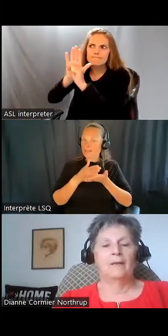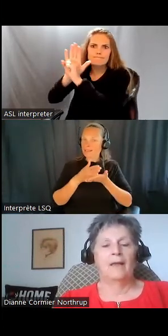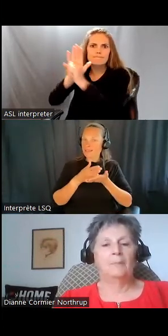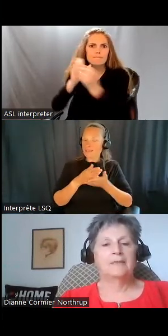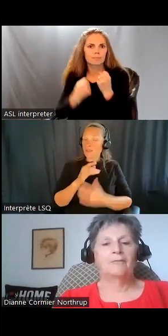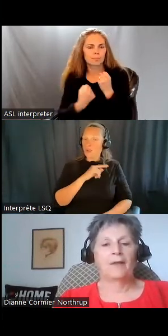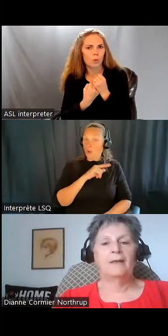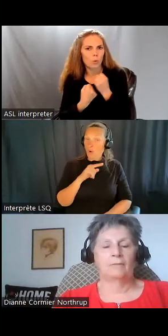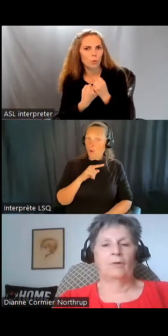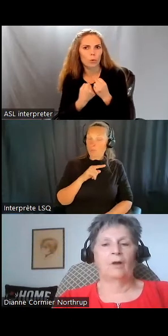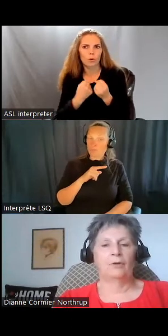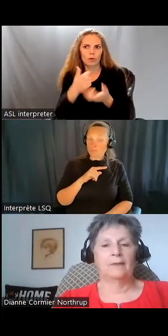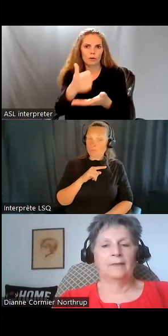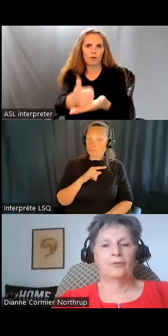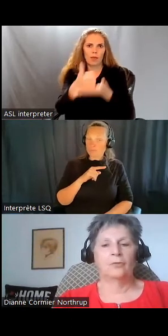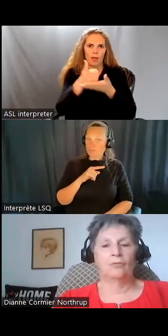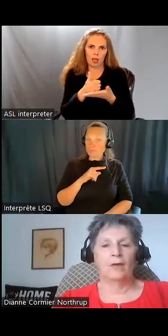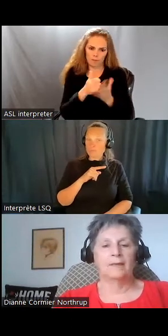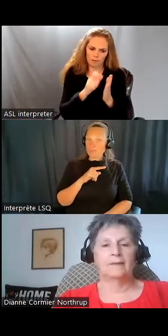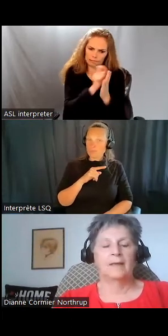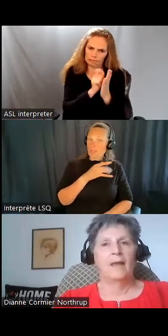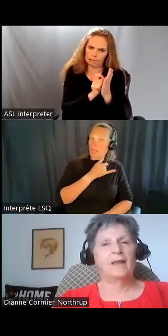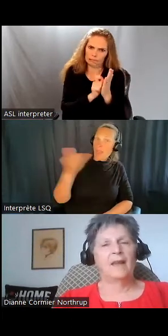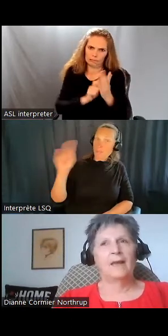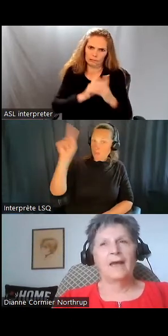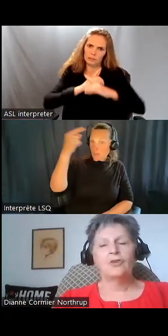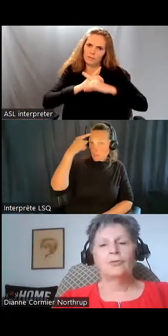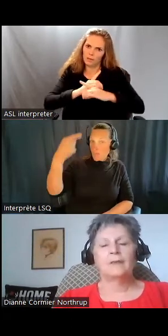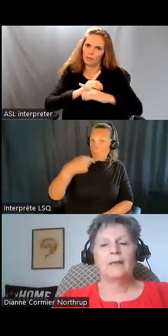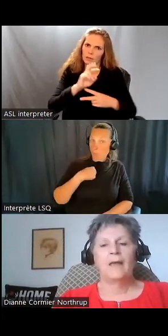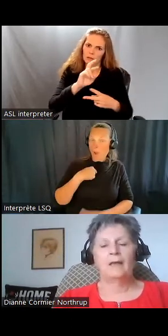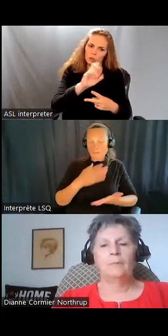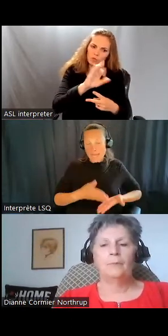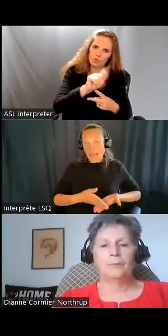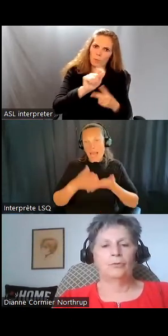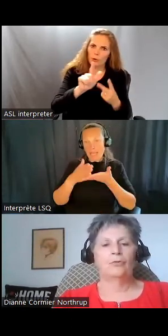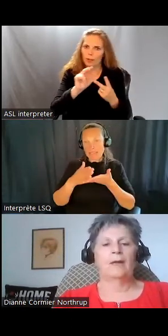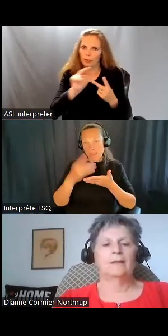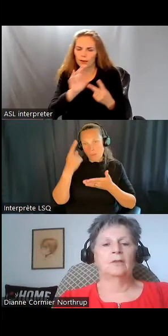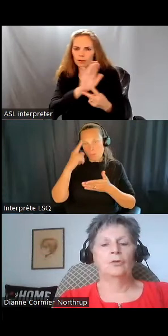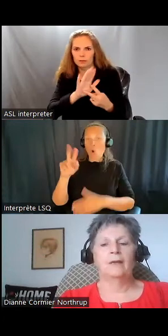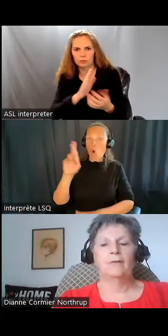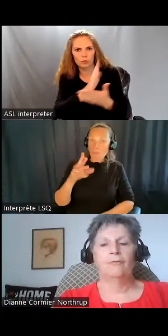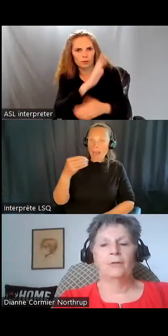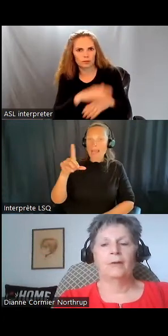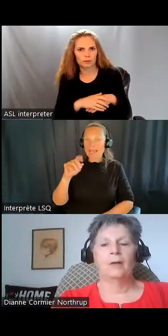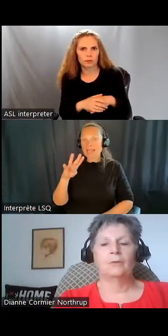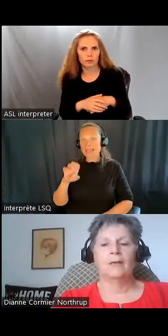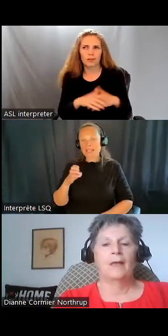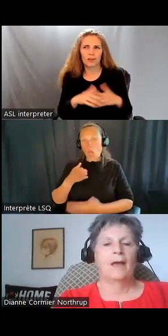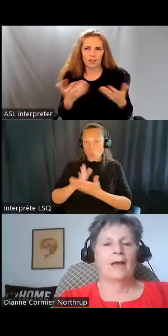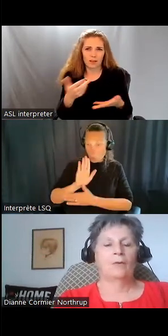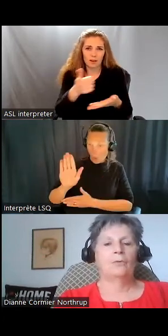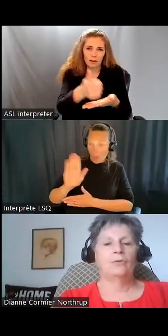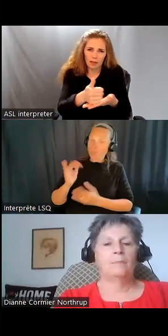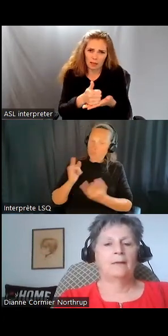parlé en notre défense et ont aidé à défendre les droits de Robert et de Lynn. Ils ont aussi aidé